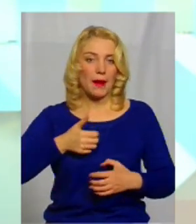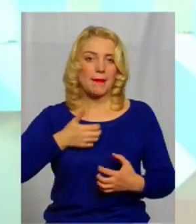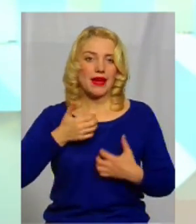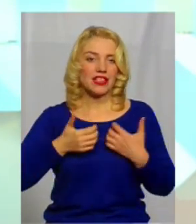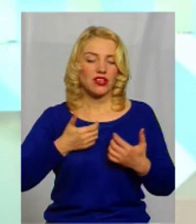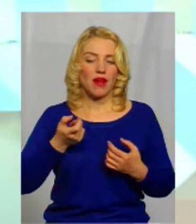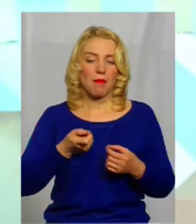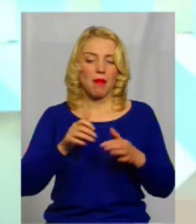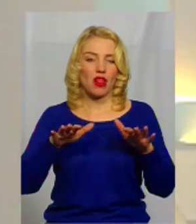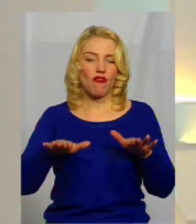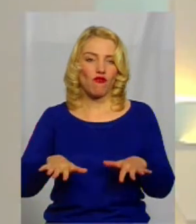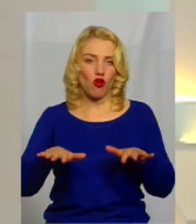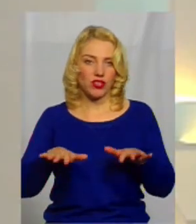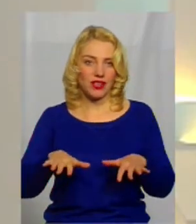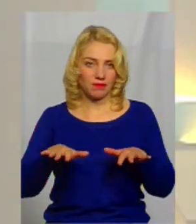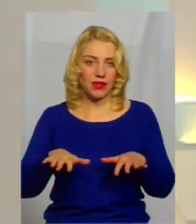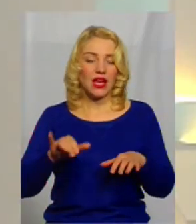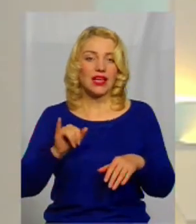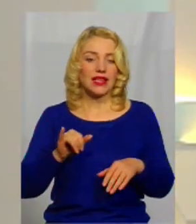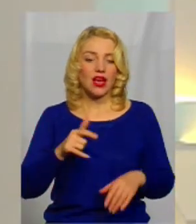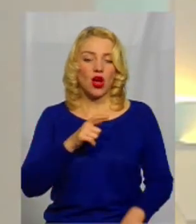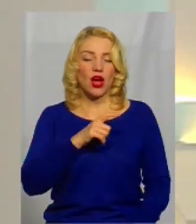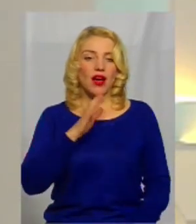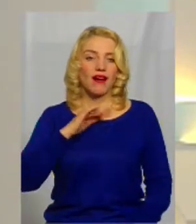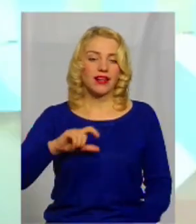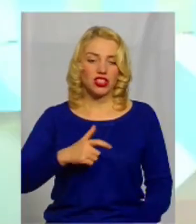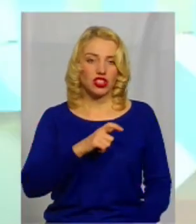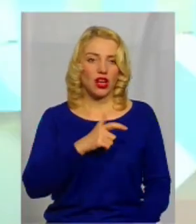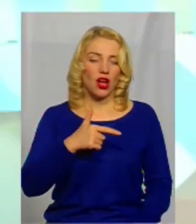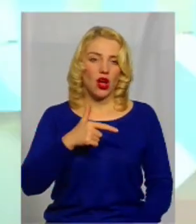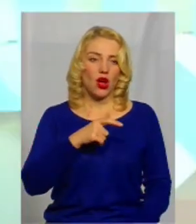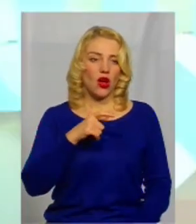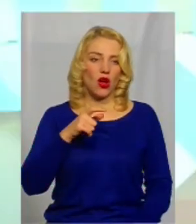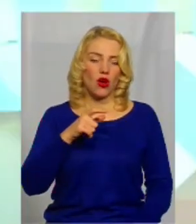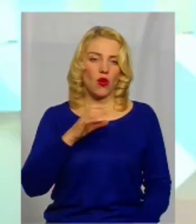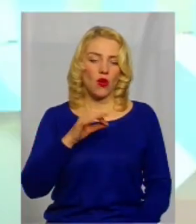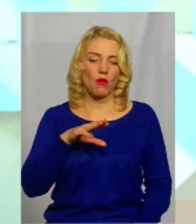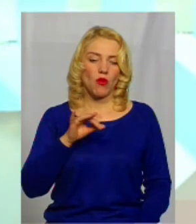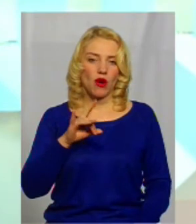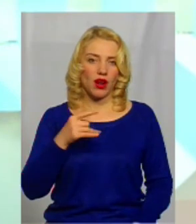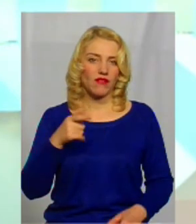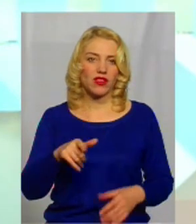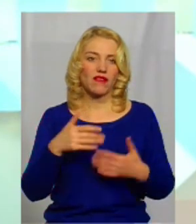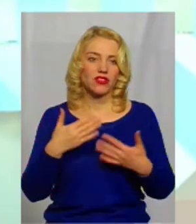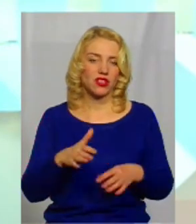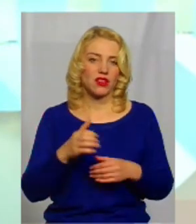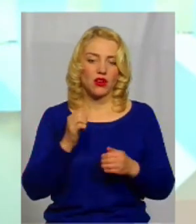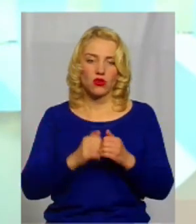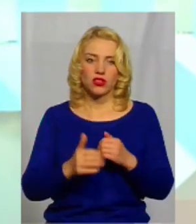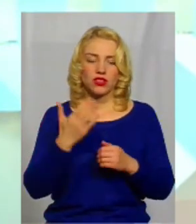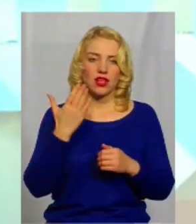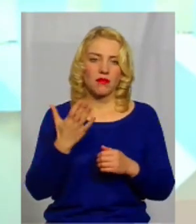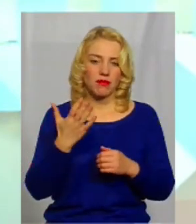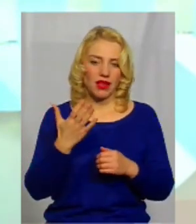переживаємо маловодя, і річка Хомора, вона настільки вже зарегульована, що практично там на кожній 5 кілометрів